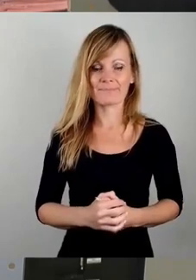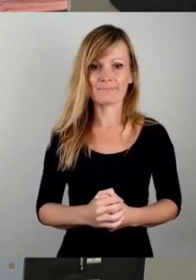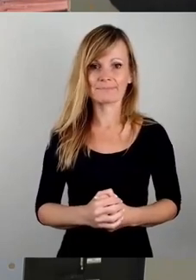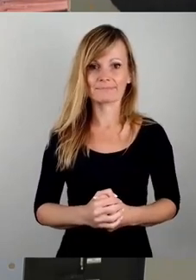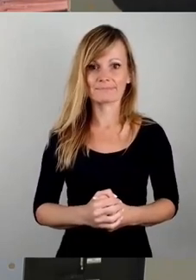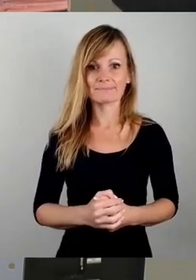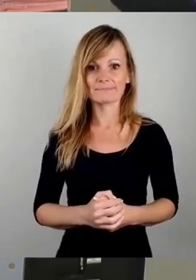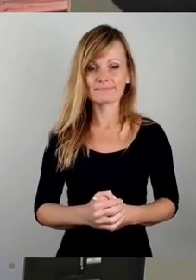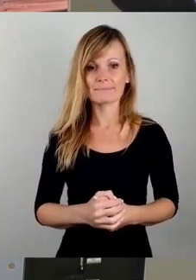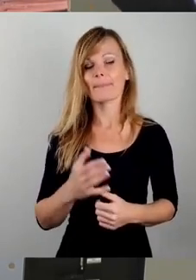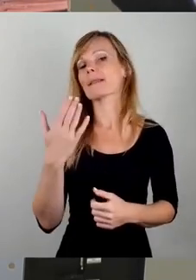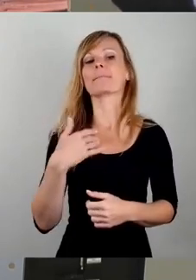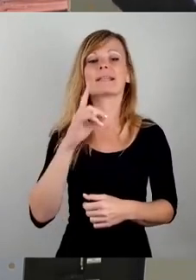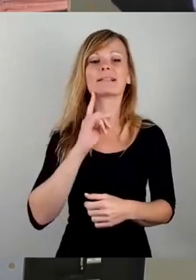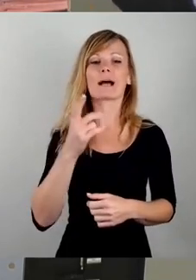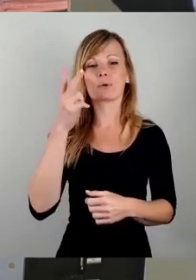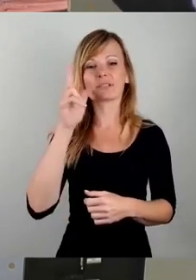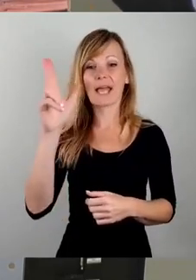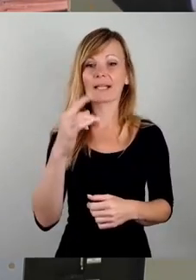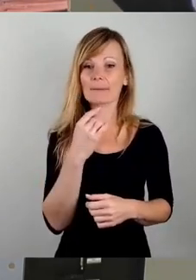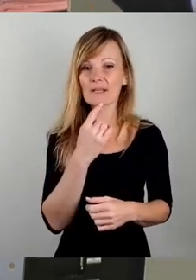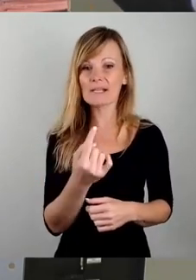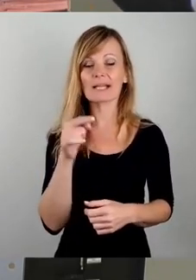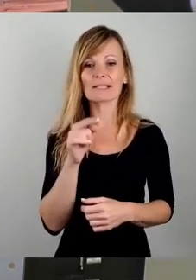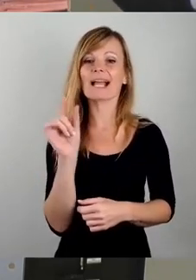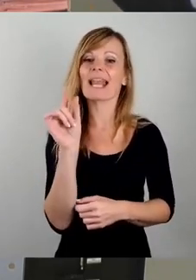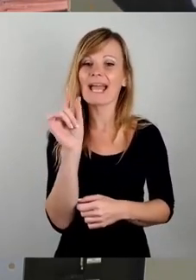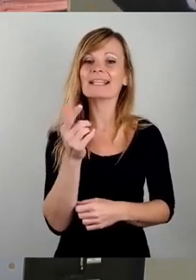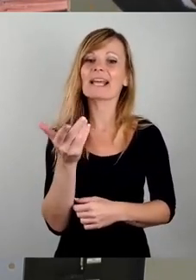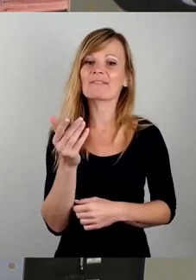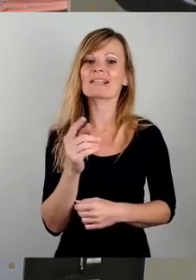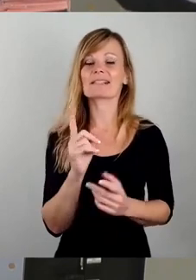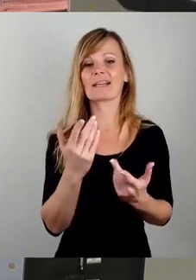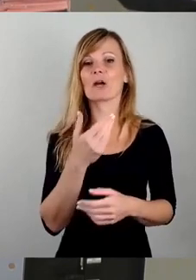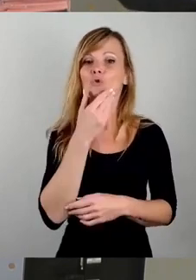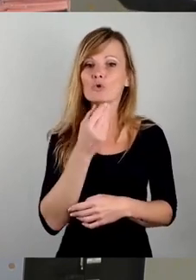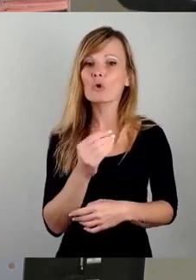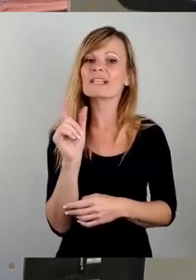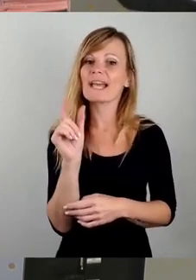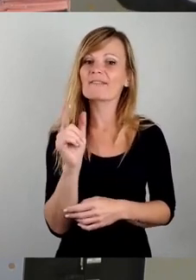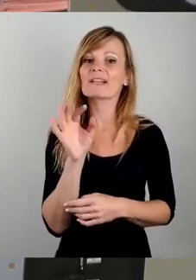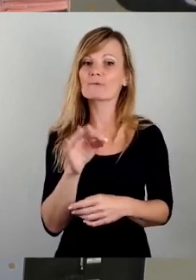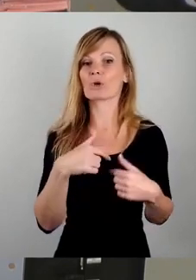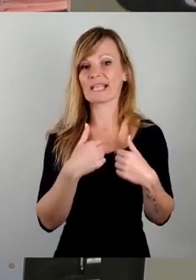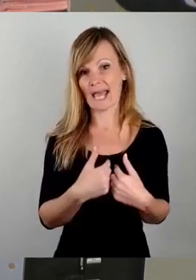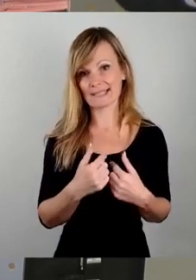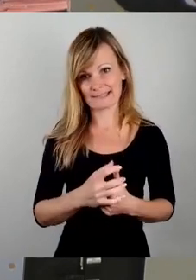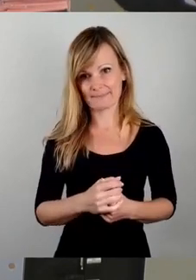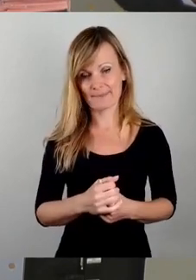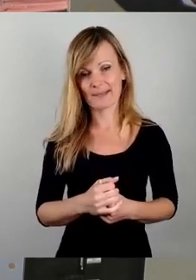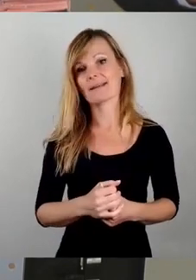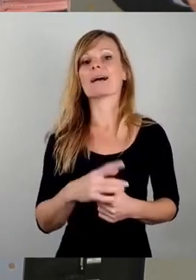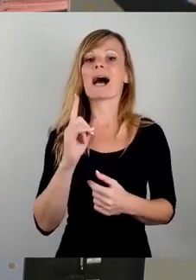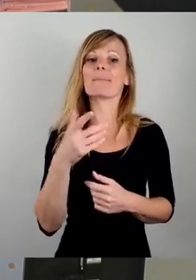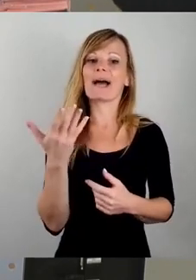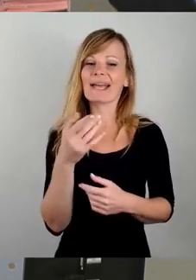Meine Damen und Herren, wie gesagt, ich habe gesagt, es ist ein kleines Etwas, es ist ein schönes Etwas, es ist etwas fürs Herz. Es ist aber etwas, was momentan